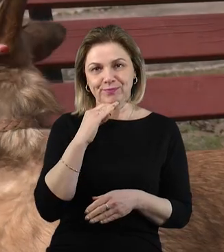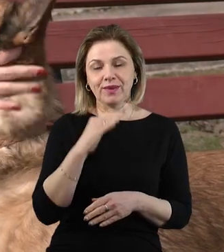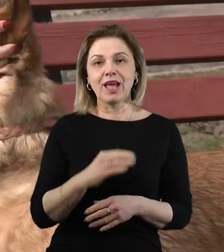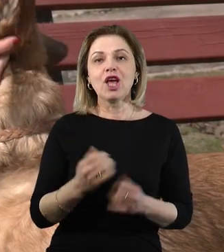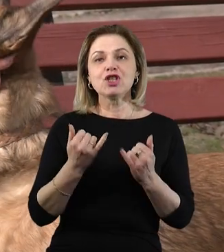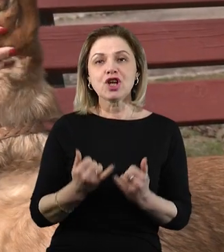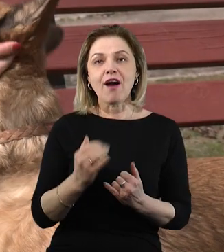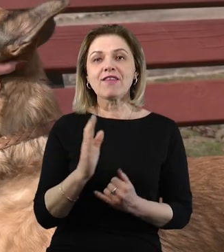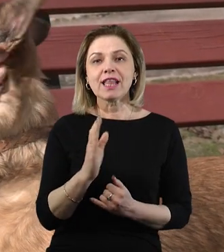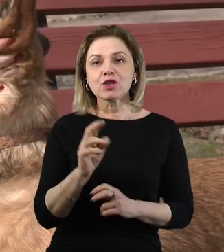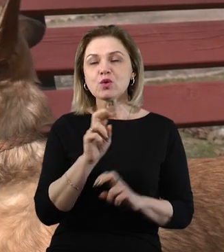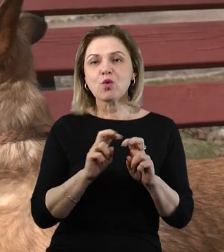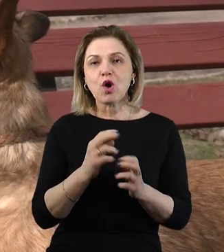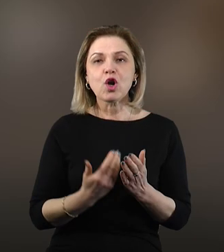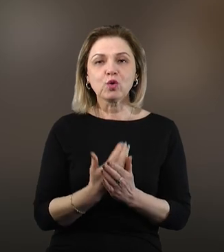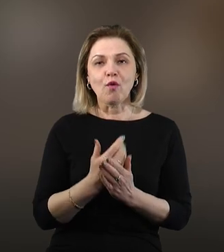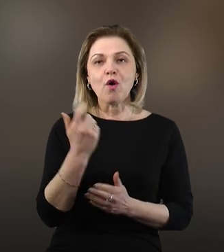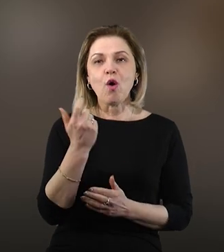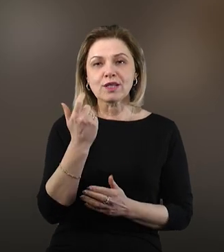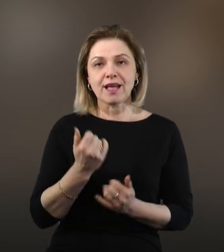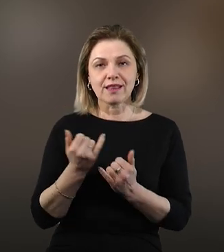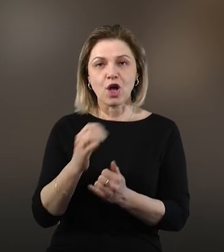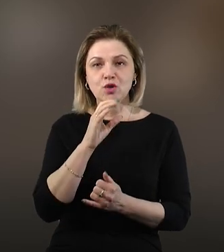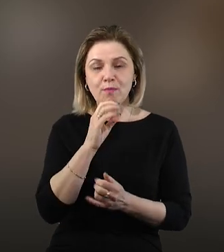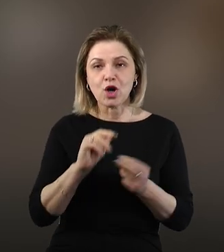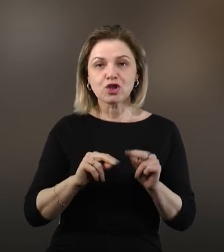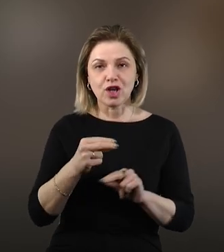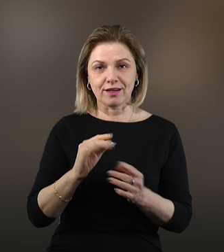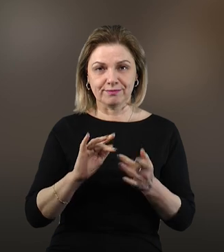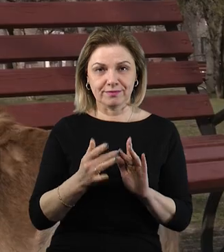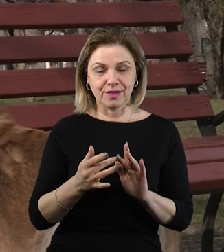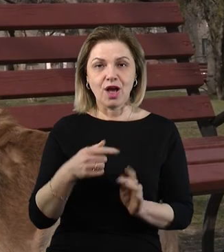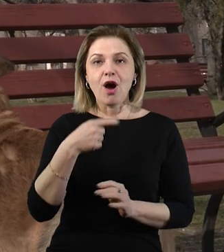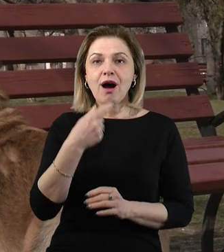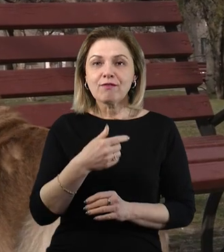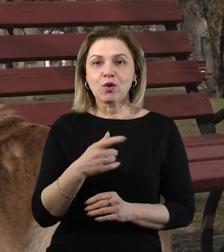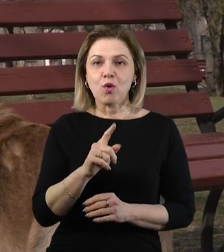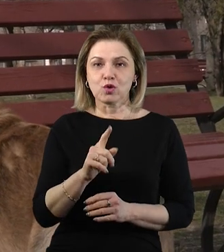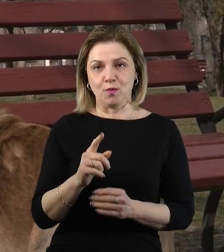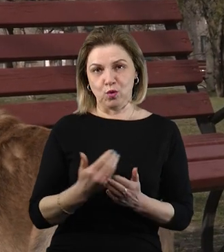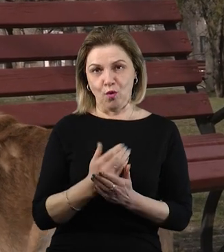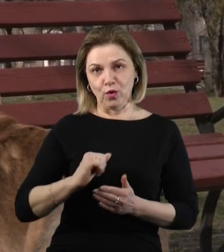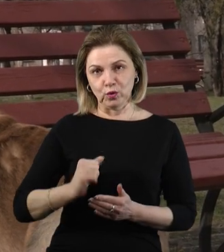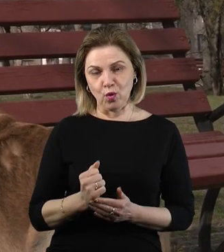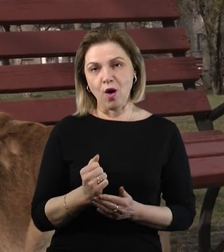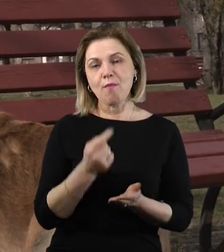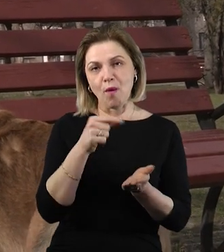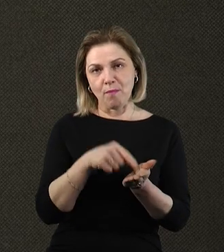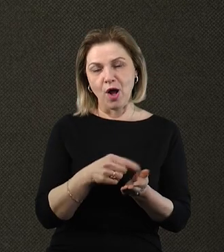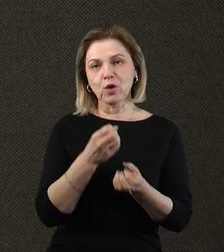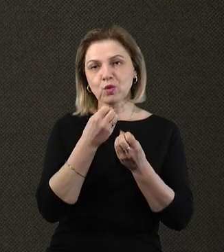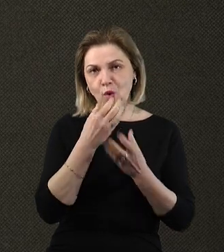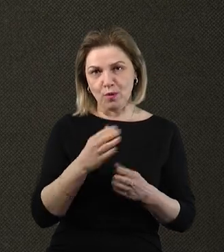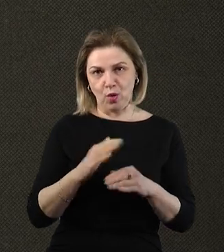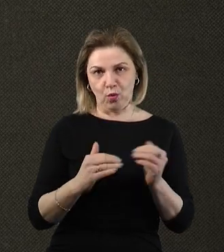Нині Валентина шукає нових господарів для собаки через соцмережі. Каже, хоче, аби її новий друг опинився в добрих руках.